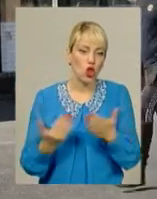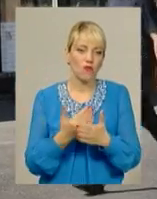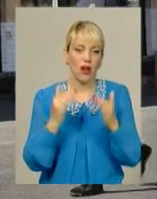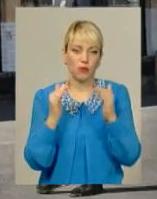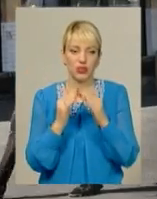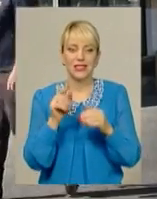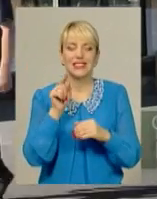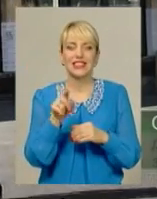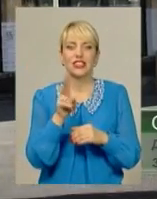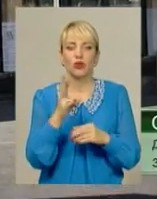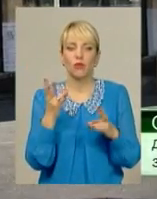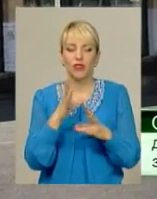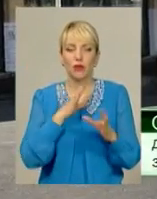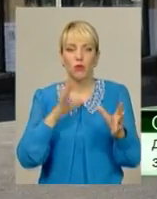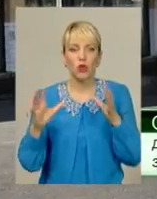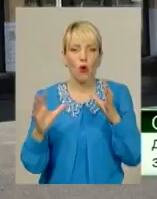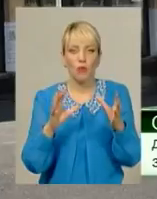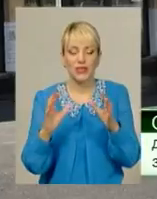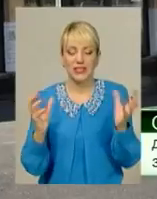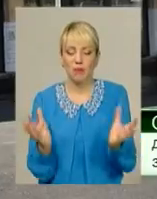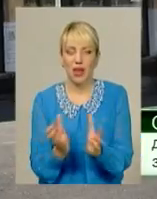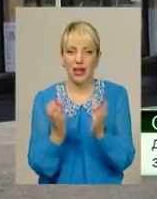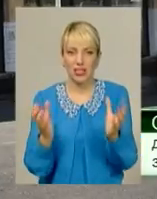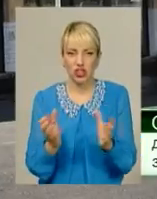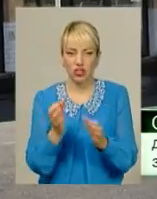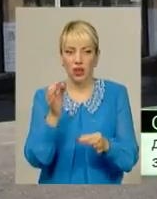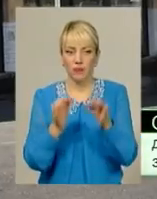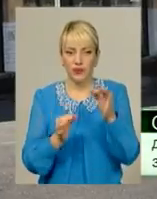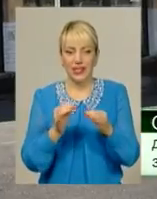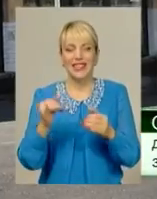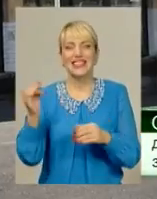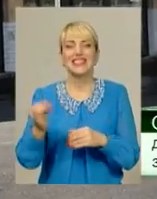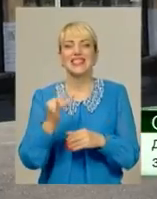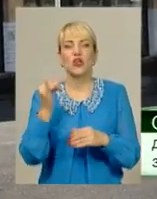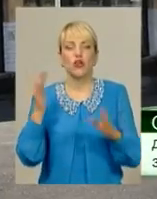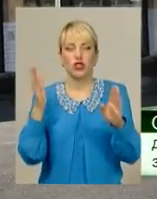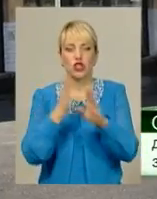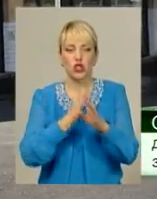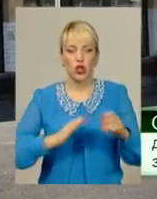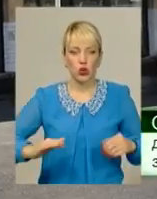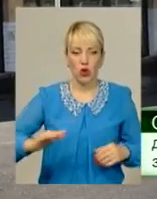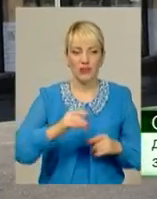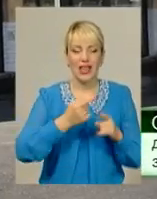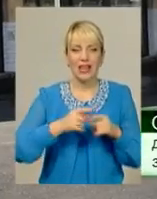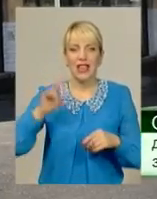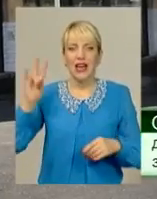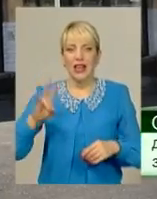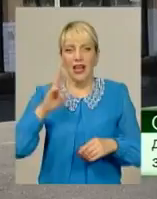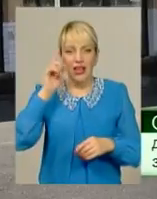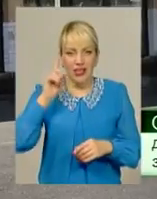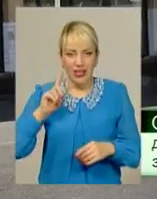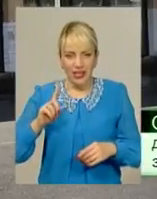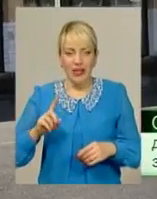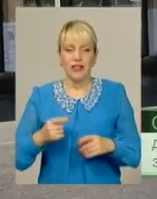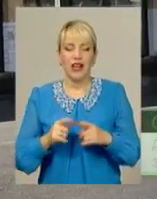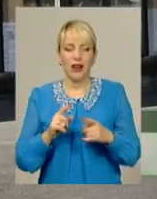Ті, хто мав би опікуватися збереженням навколишнього середовища, історичного середовища, а це релігійна громада, релігії